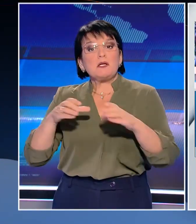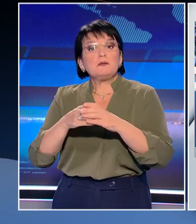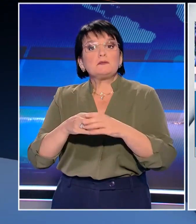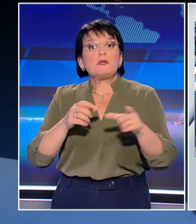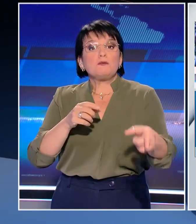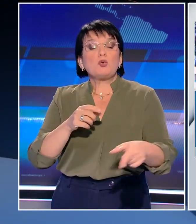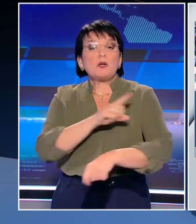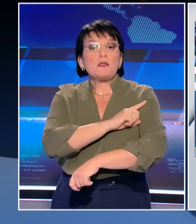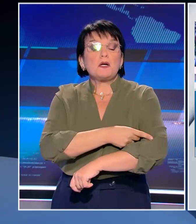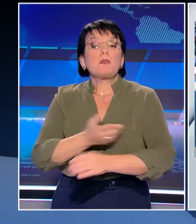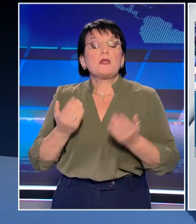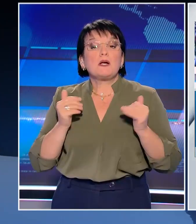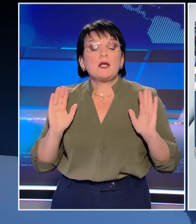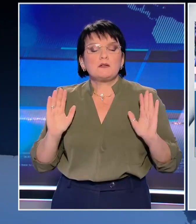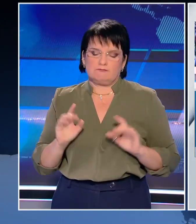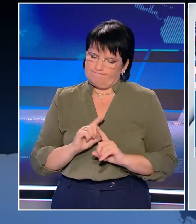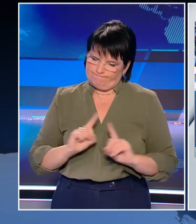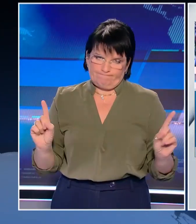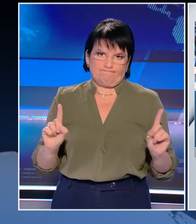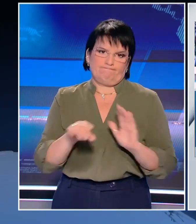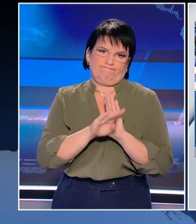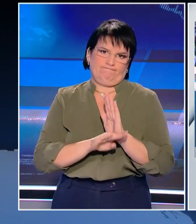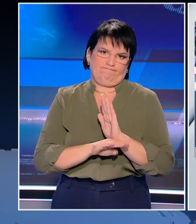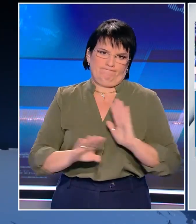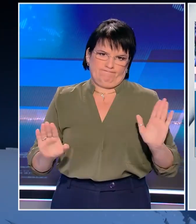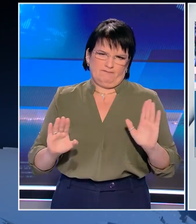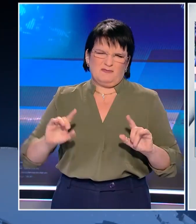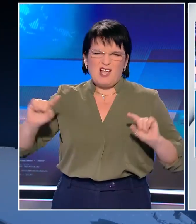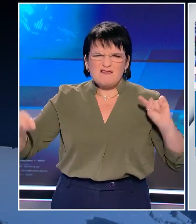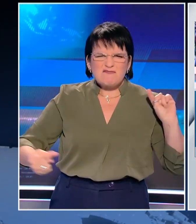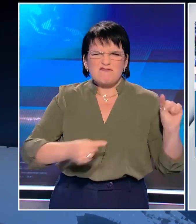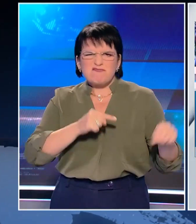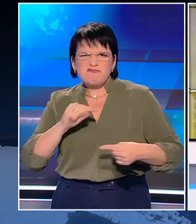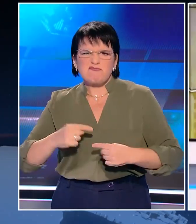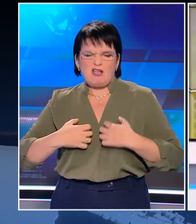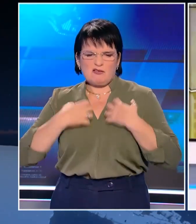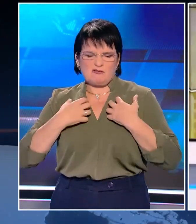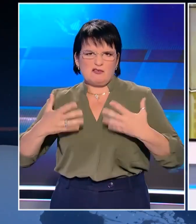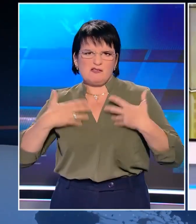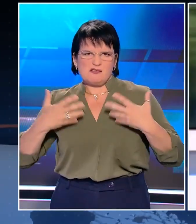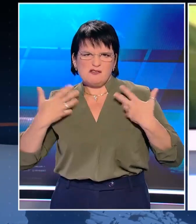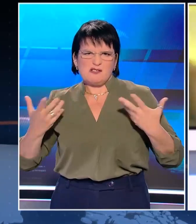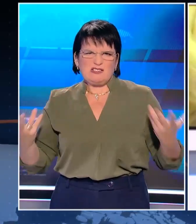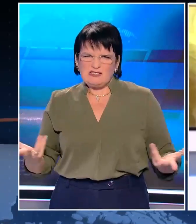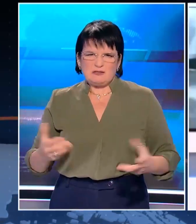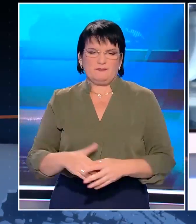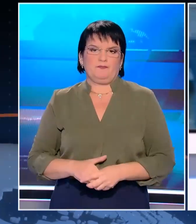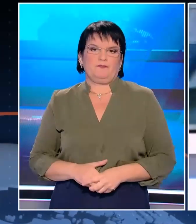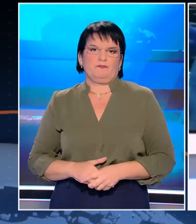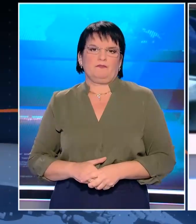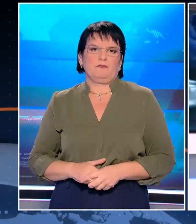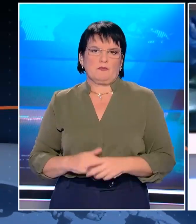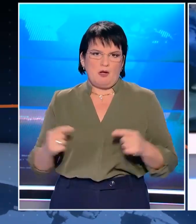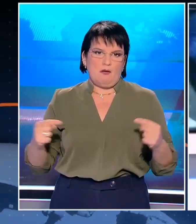σθένος. Όχι. Έχει οι αχές. Οι αχές πολεμοχαρείς. Να ανακληθούν και οι δηλώσεις. Δεν μπορώ να